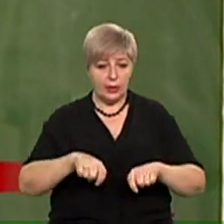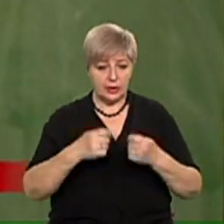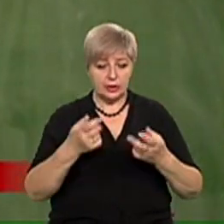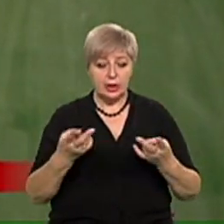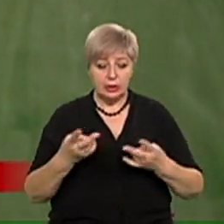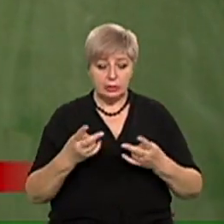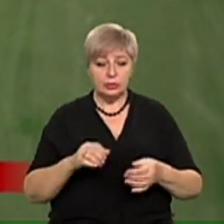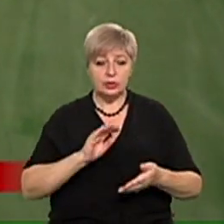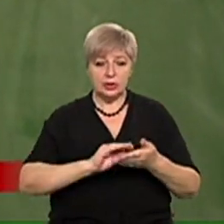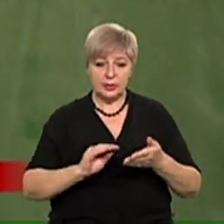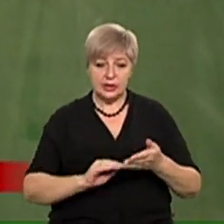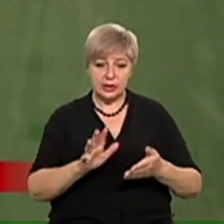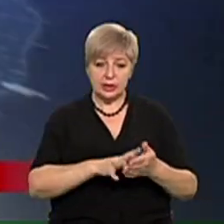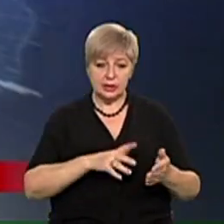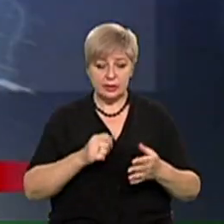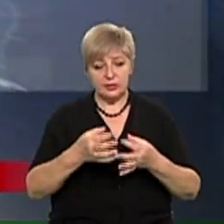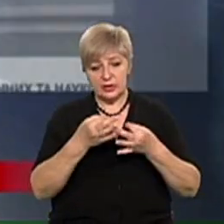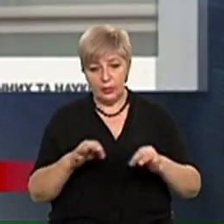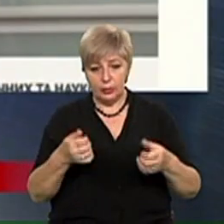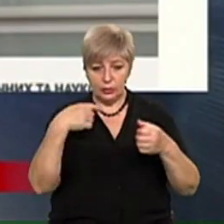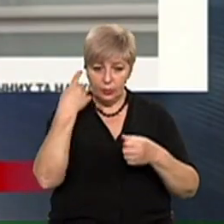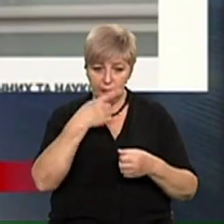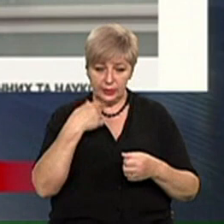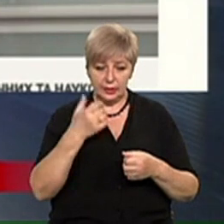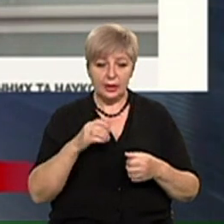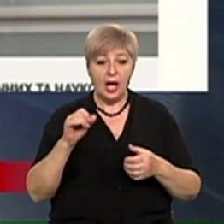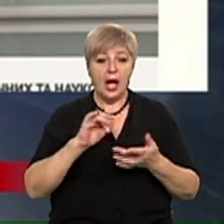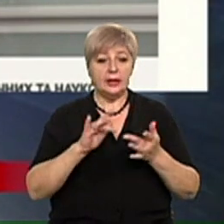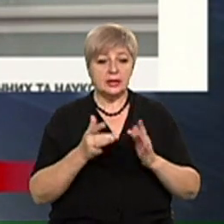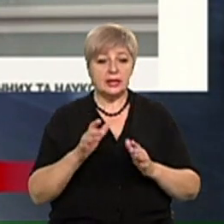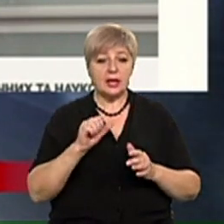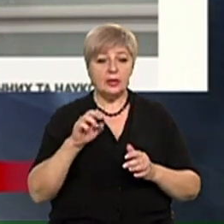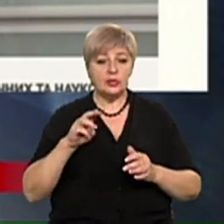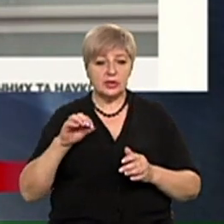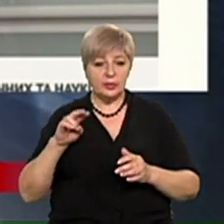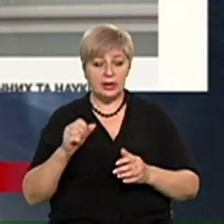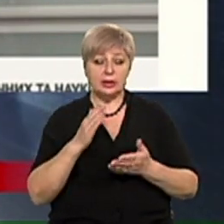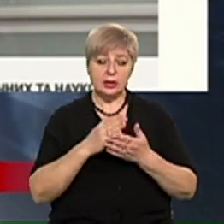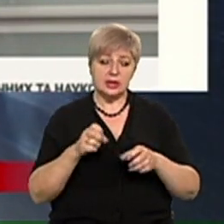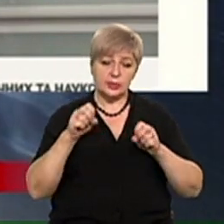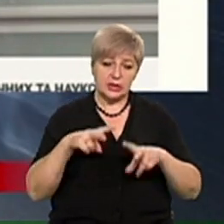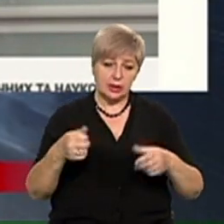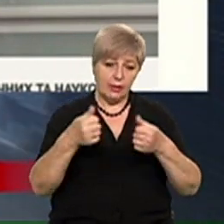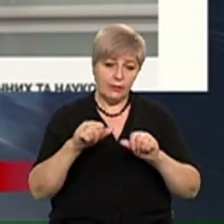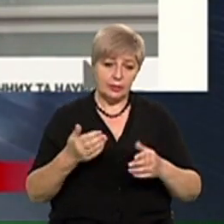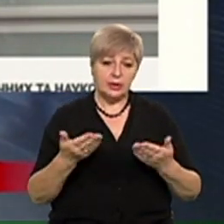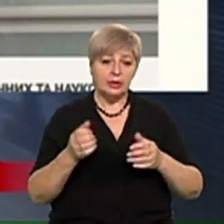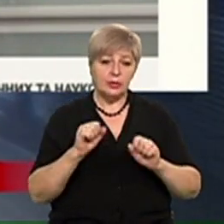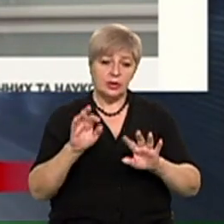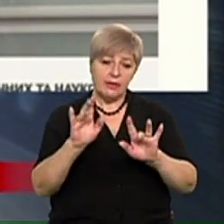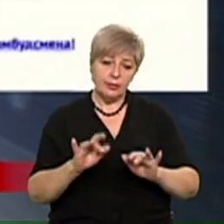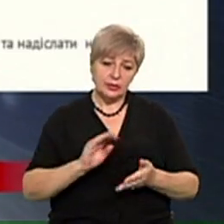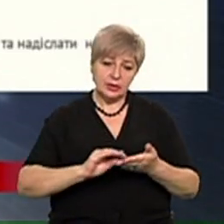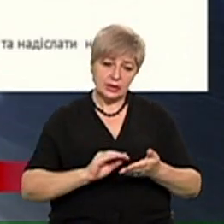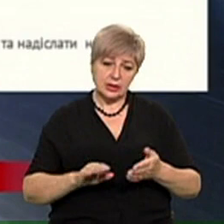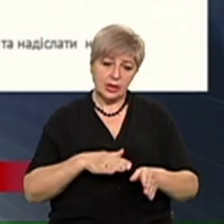Держслужби з питань праці заяву в довільному вигляді. А на сайті омбудсмена є спеціальна форма, яку можна заповнити просто з дому. Наталя